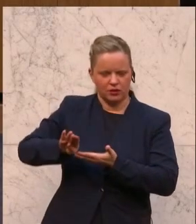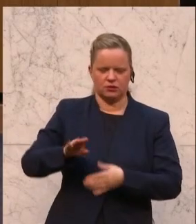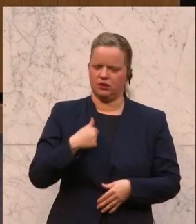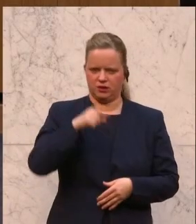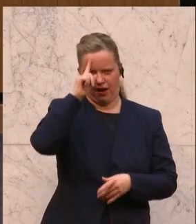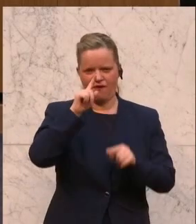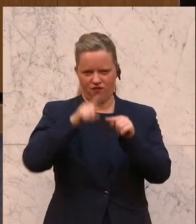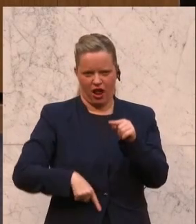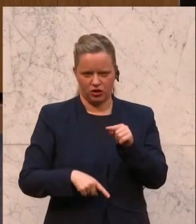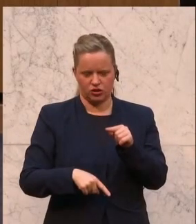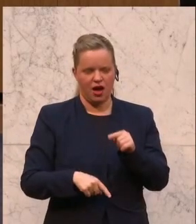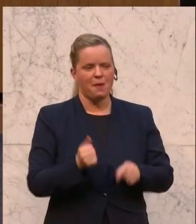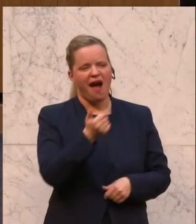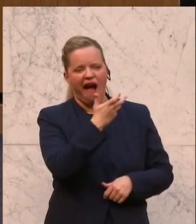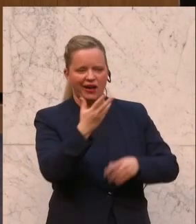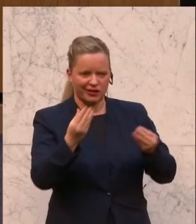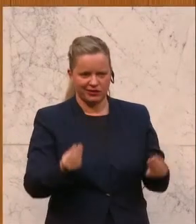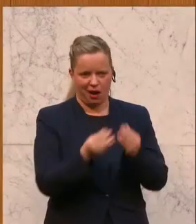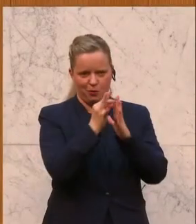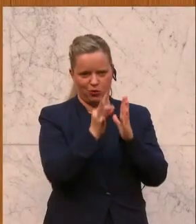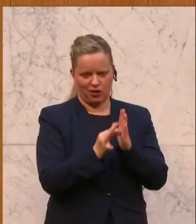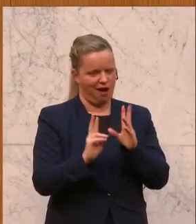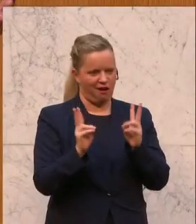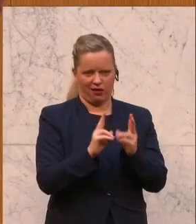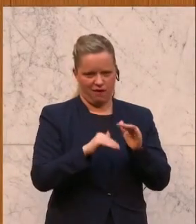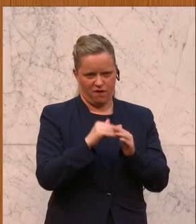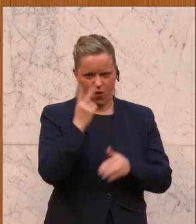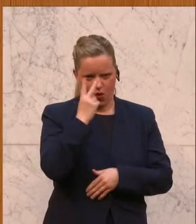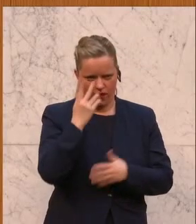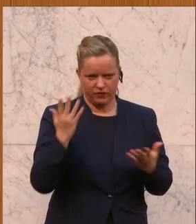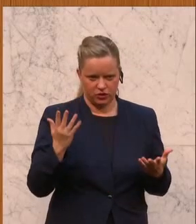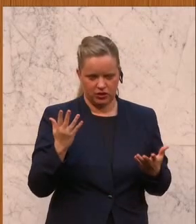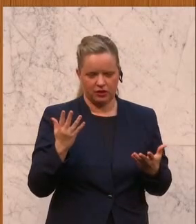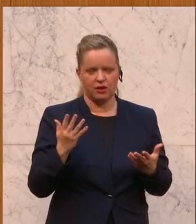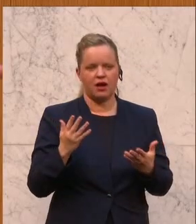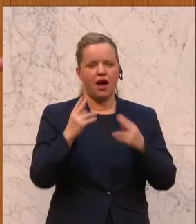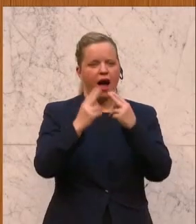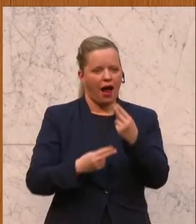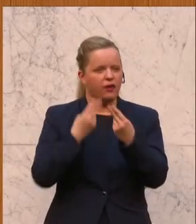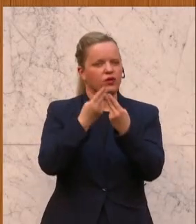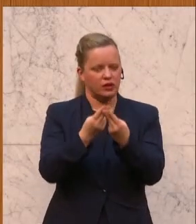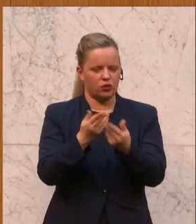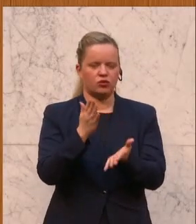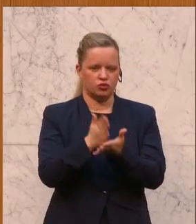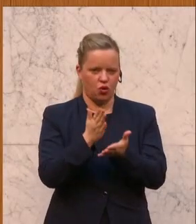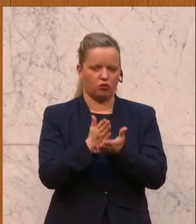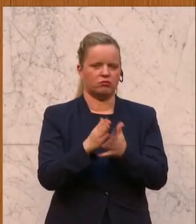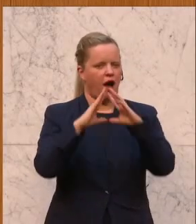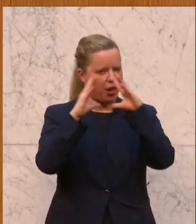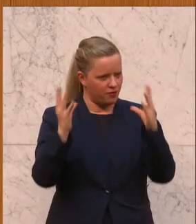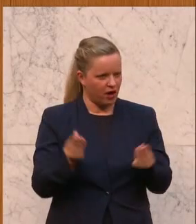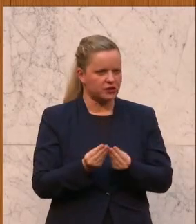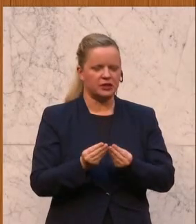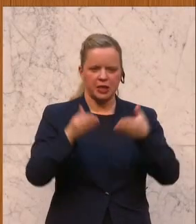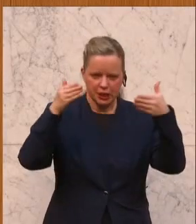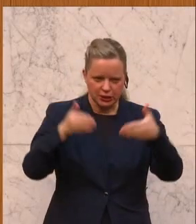ja manche Dinge, die ich nicht ganz nachvollziehen kann. Das heißt, die Aliquotierung, glaube ich, wurde jetzt allumfassend sehr intensiv von